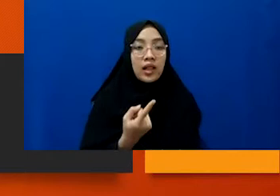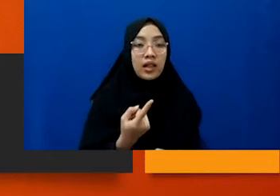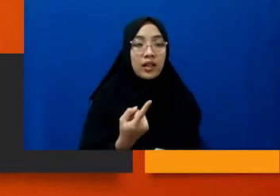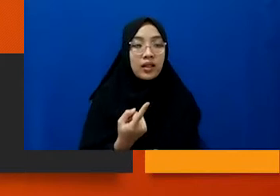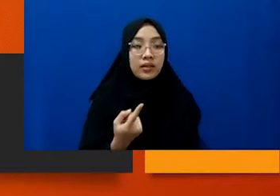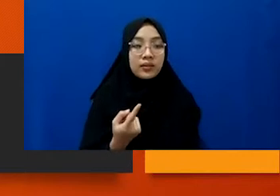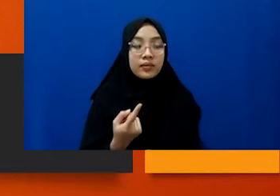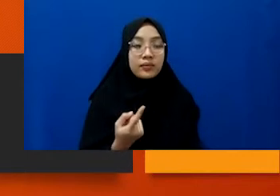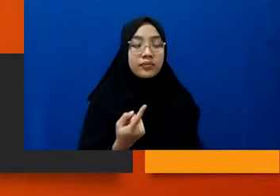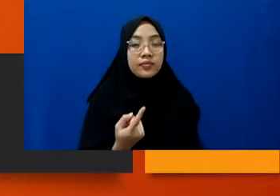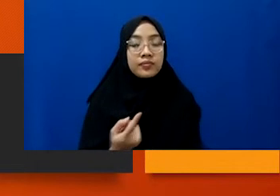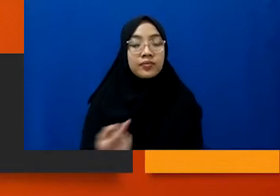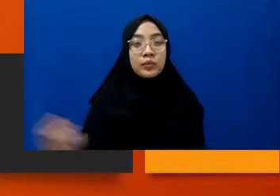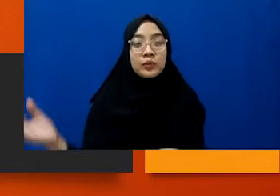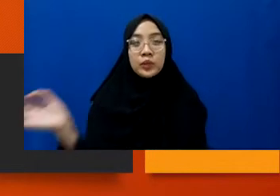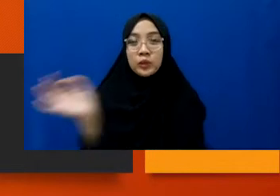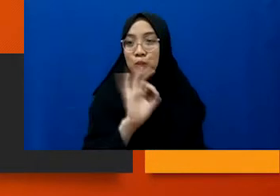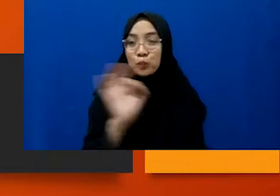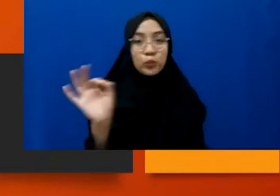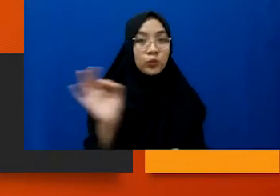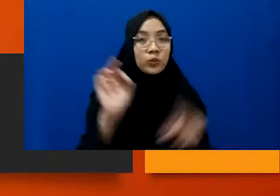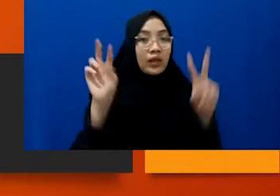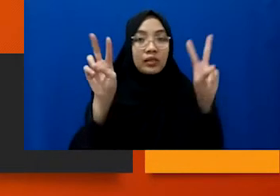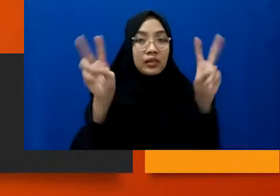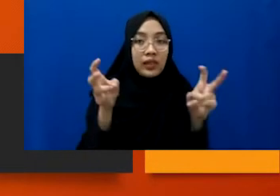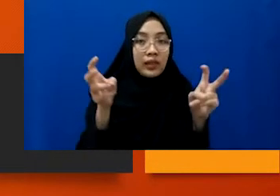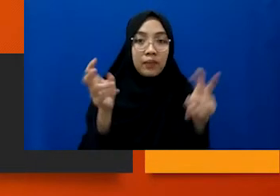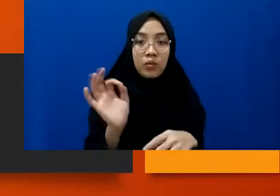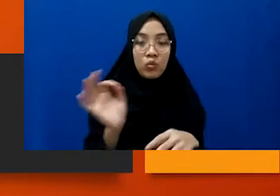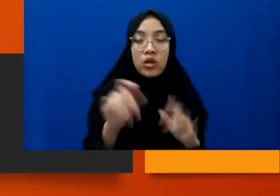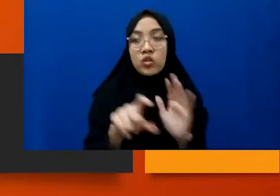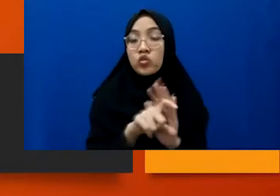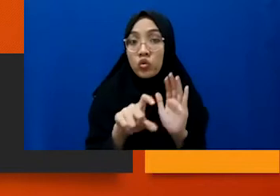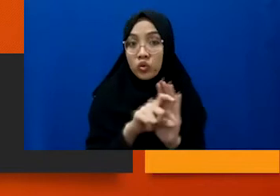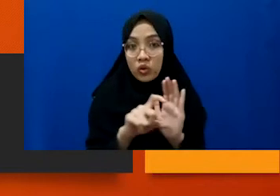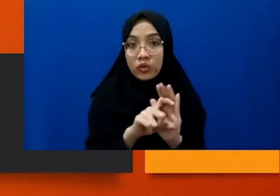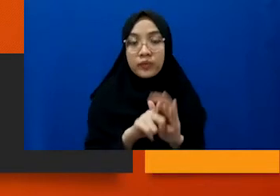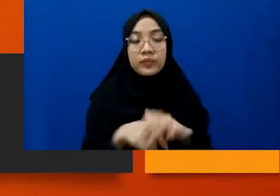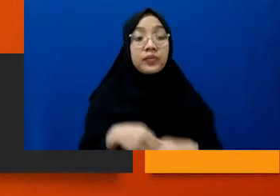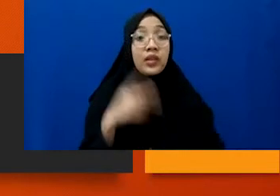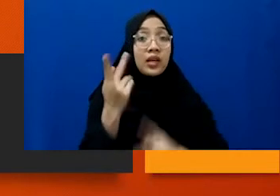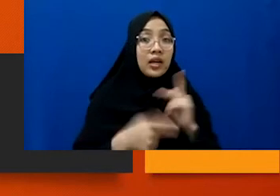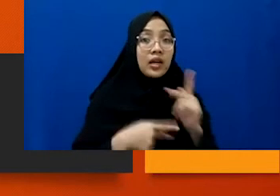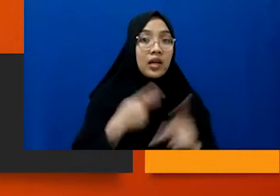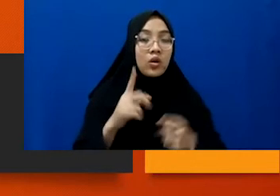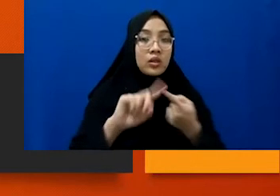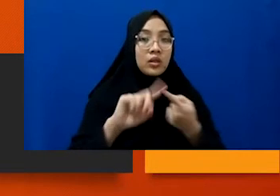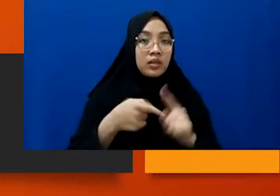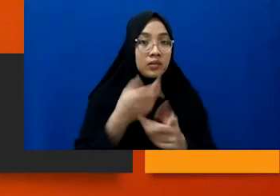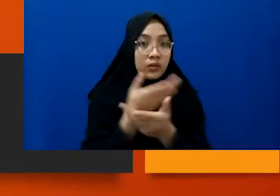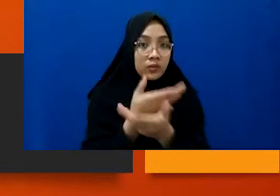ini ya, bukan pada temanya. Misalnya, kalau teman-teman